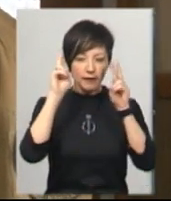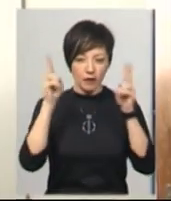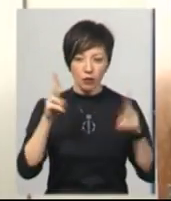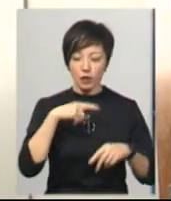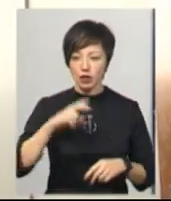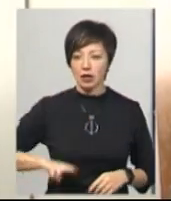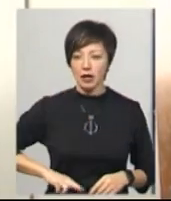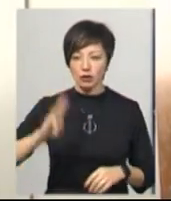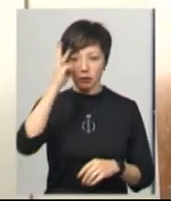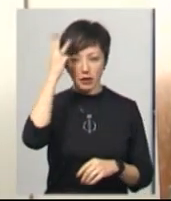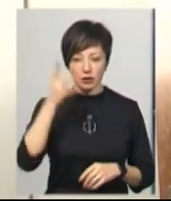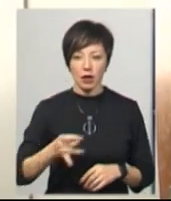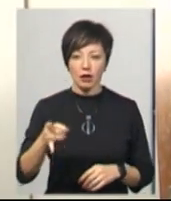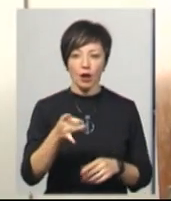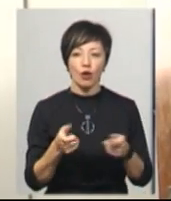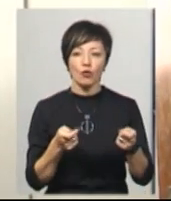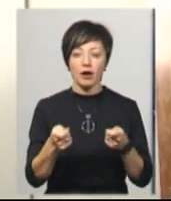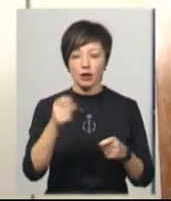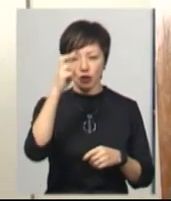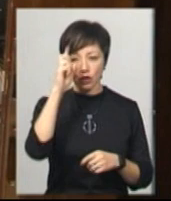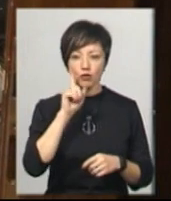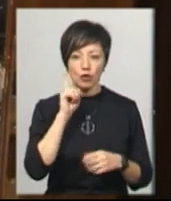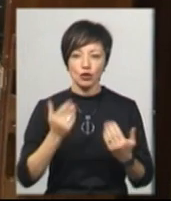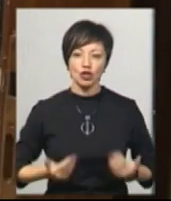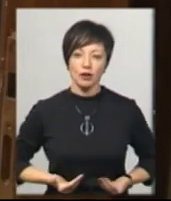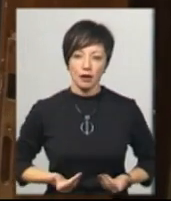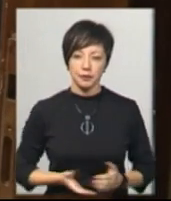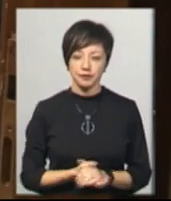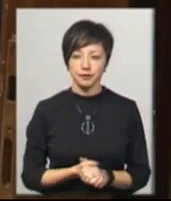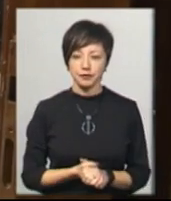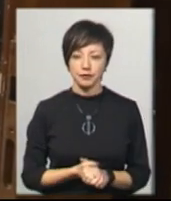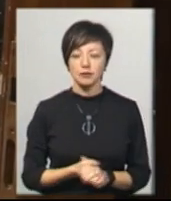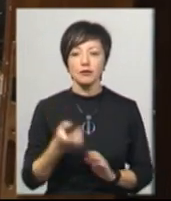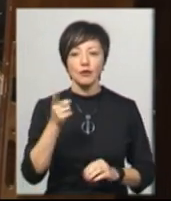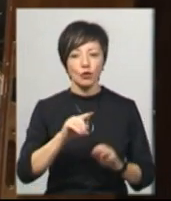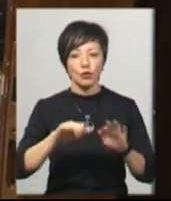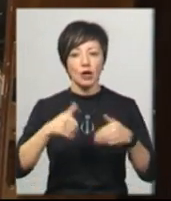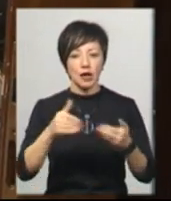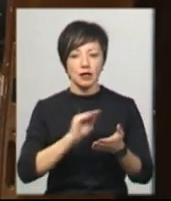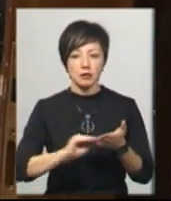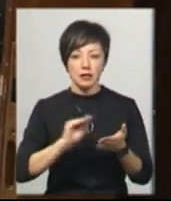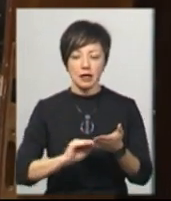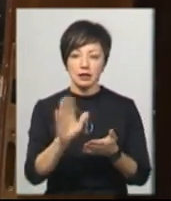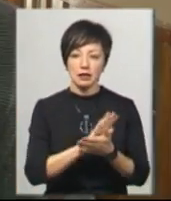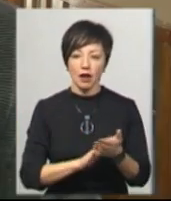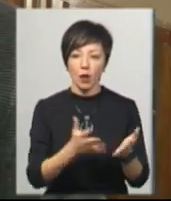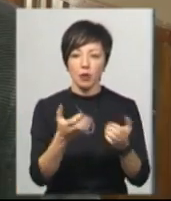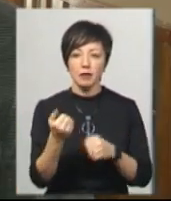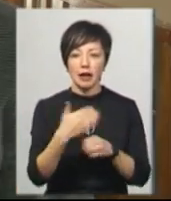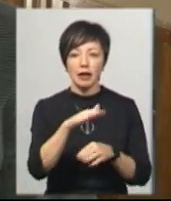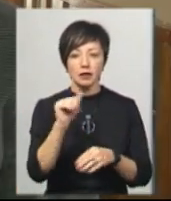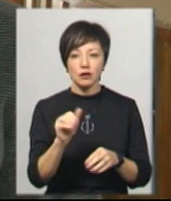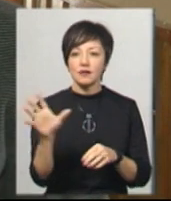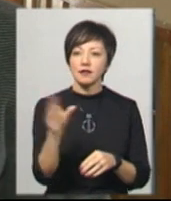каже директор Хмельницького регіонального управління Держмолоджитла Валерій Копитін. Тому радить писати заяви на отримання кредиту усім,